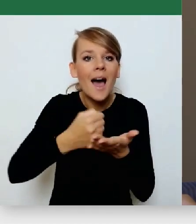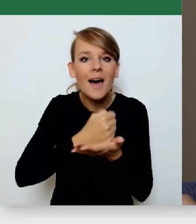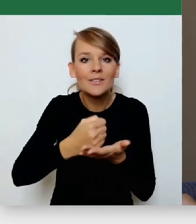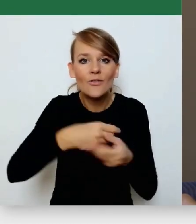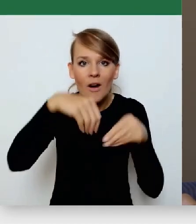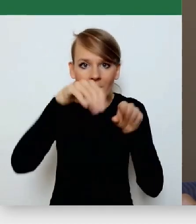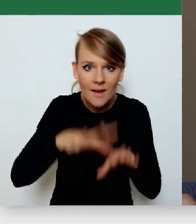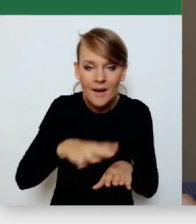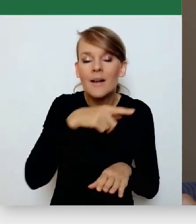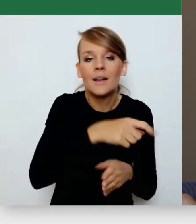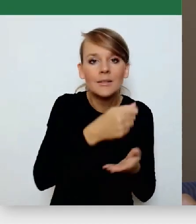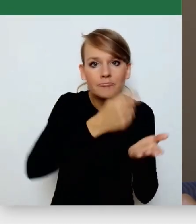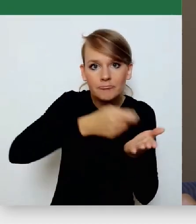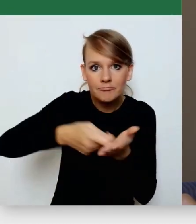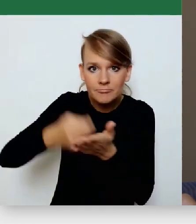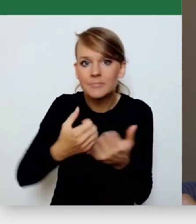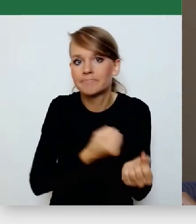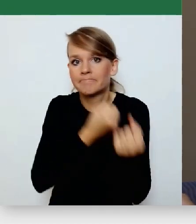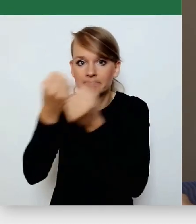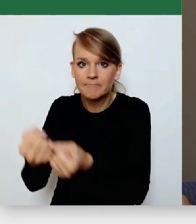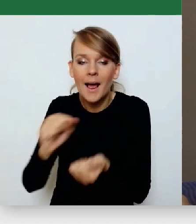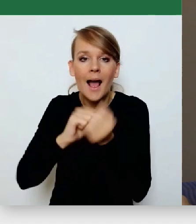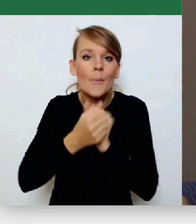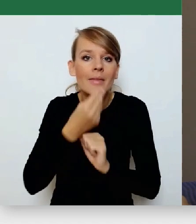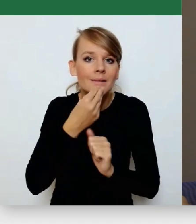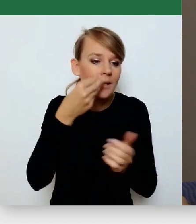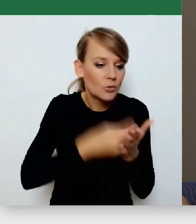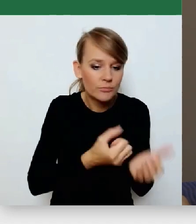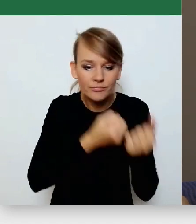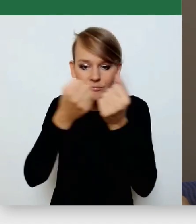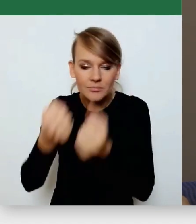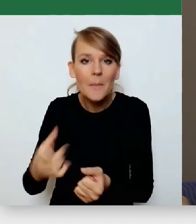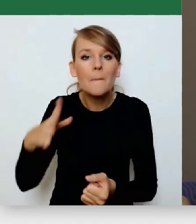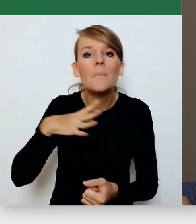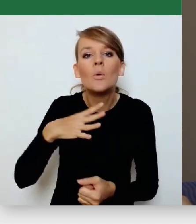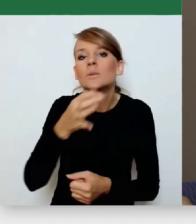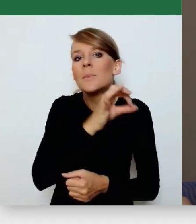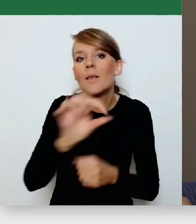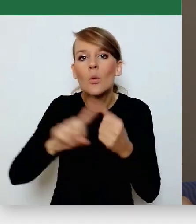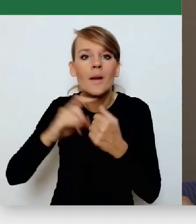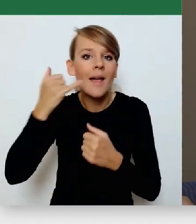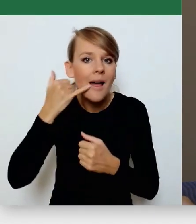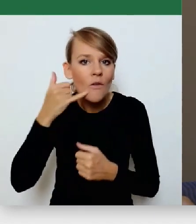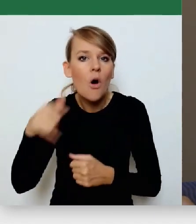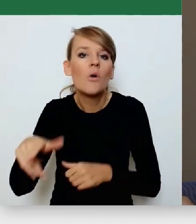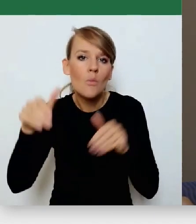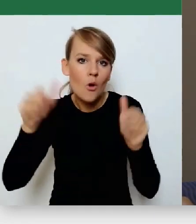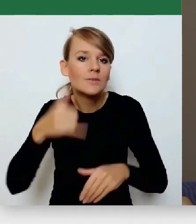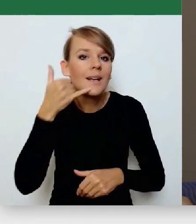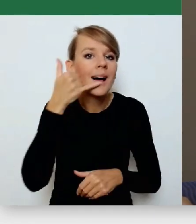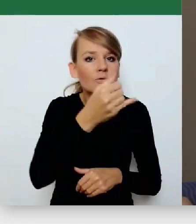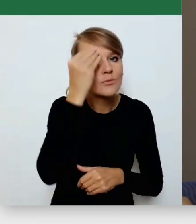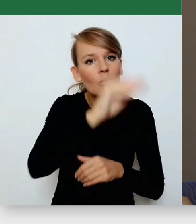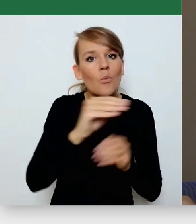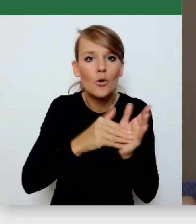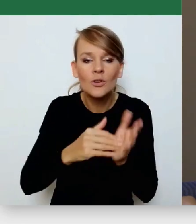specjalny telefon, gdzie można było takie potrzeby zgłaszać, żeby, nie wiem, wyprowadzić psiaka